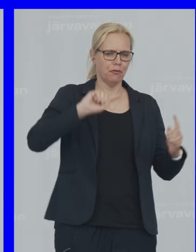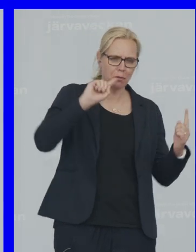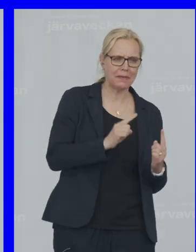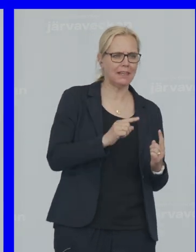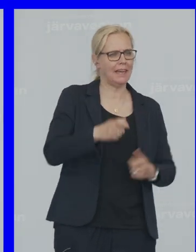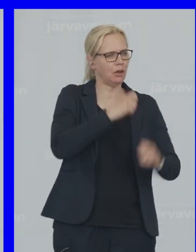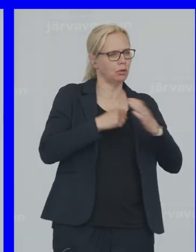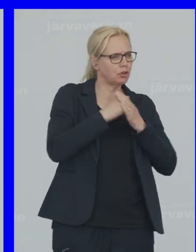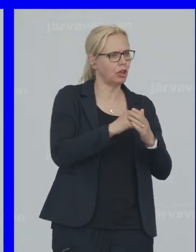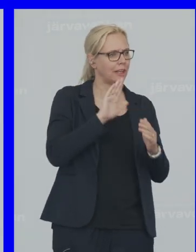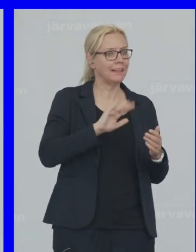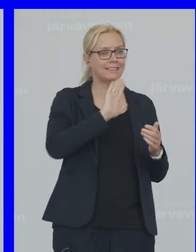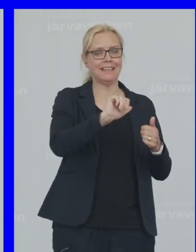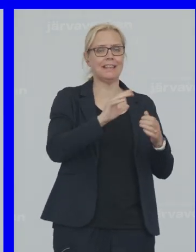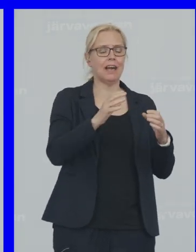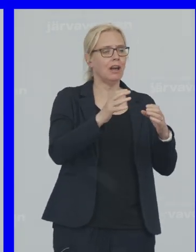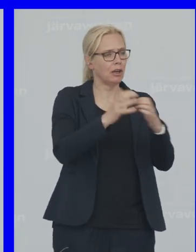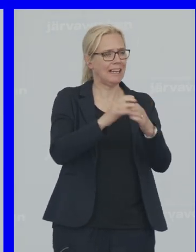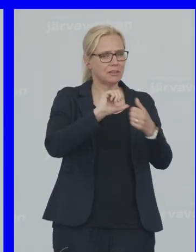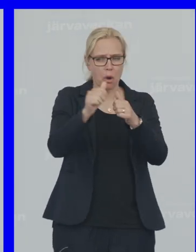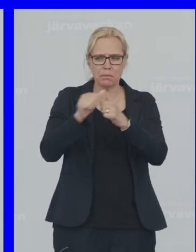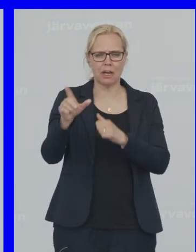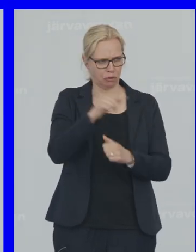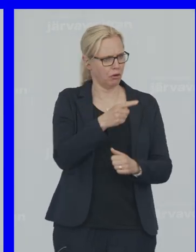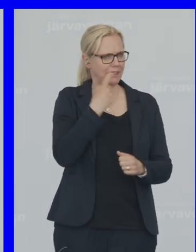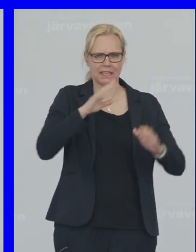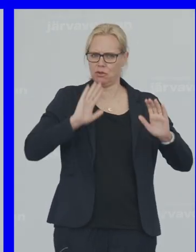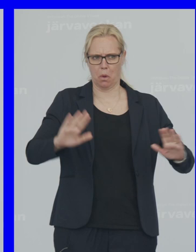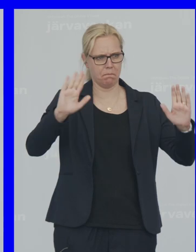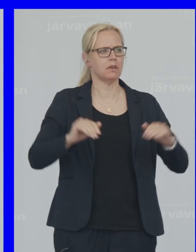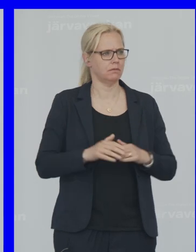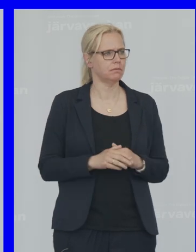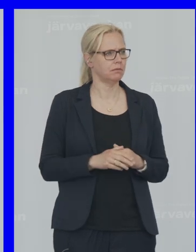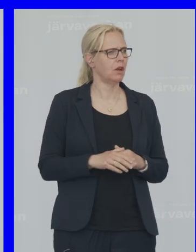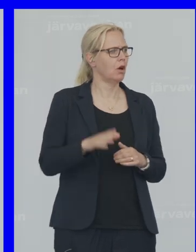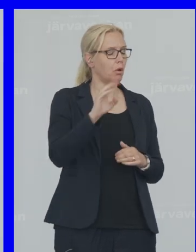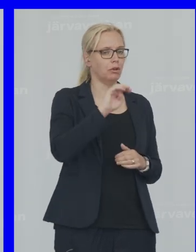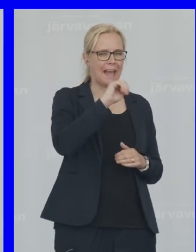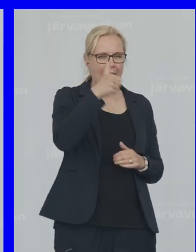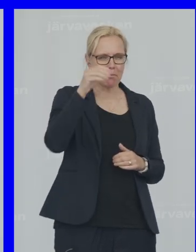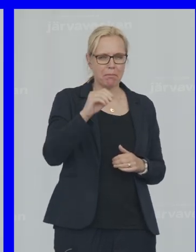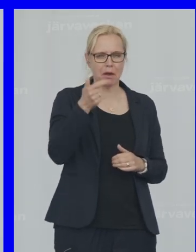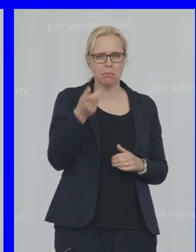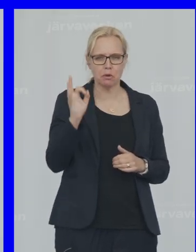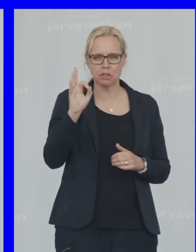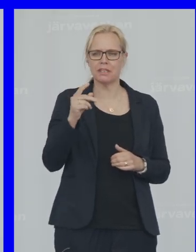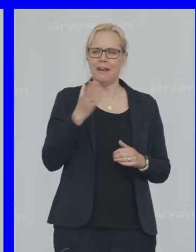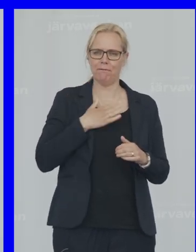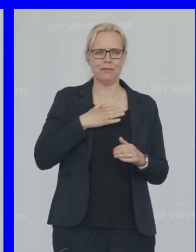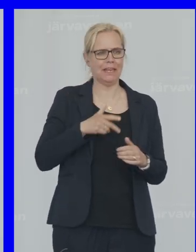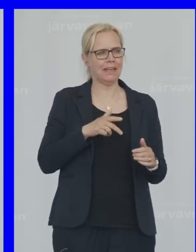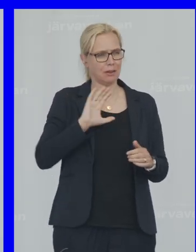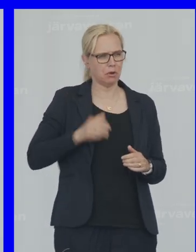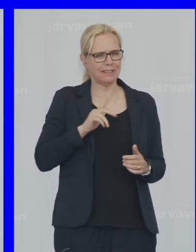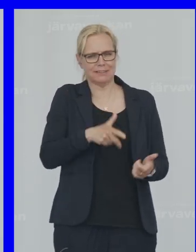klasskamrater Då säger vi Stopp Och när Ebba Busch Vill att polisen Ska skjuta